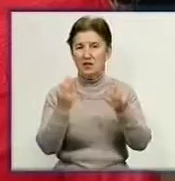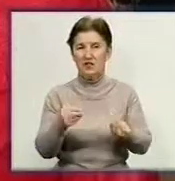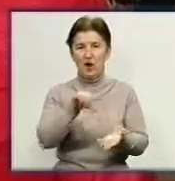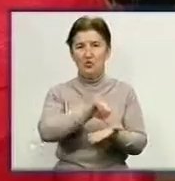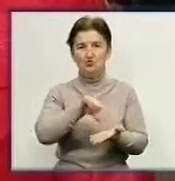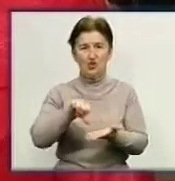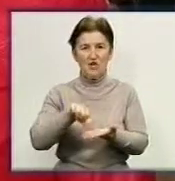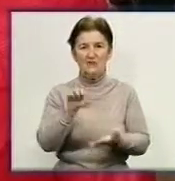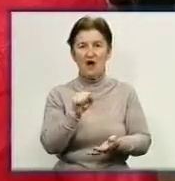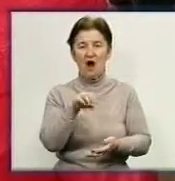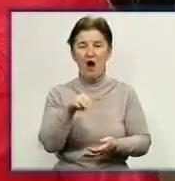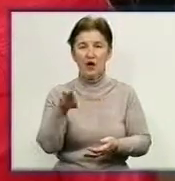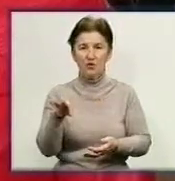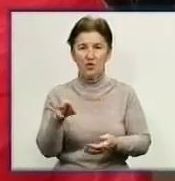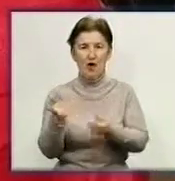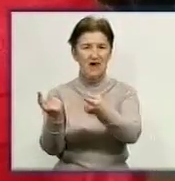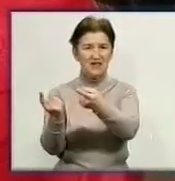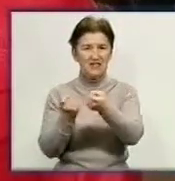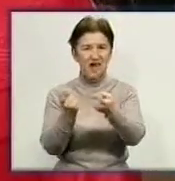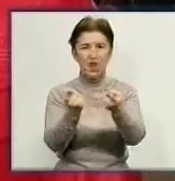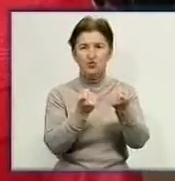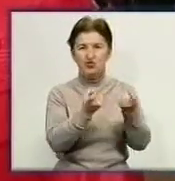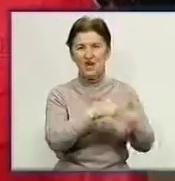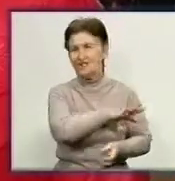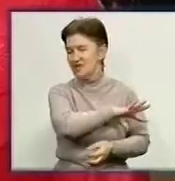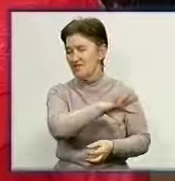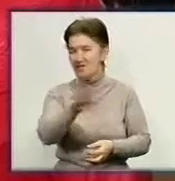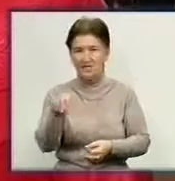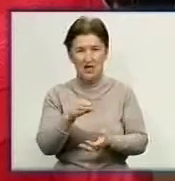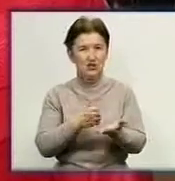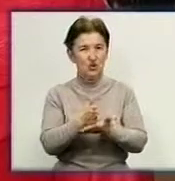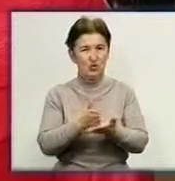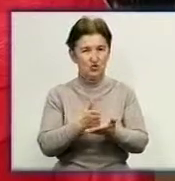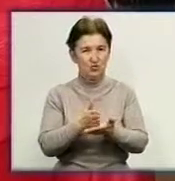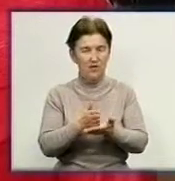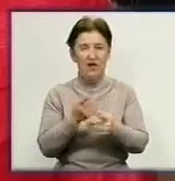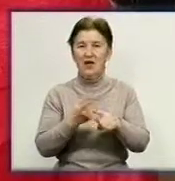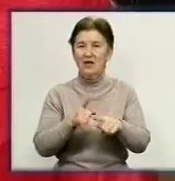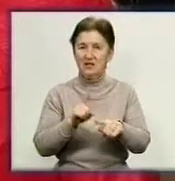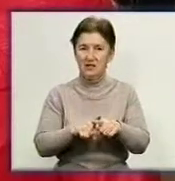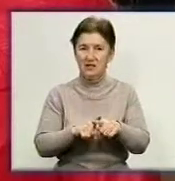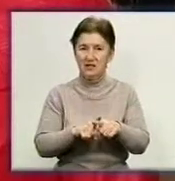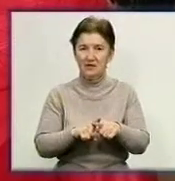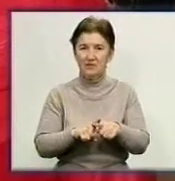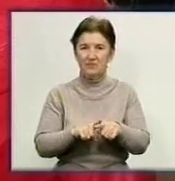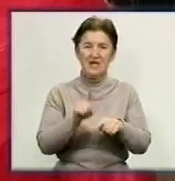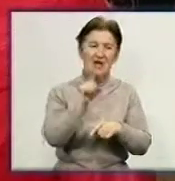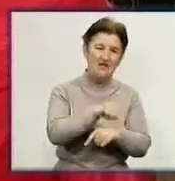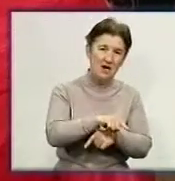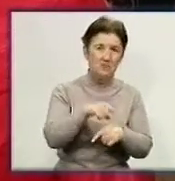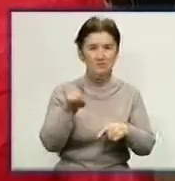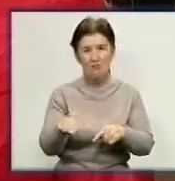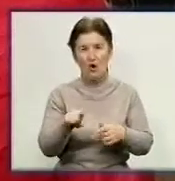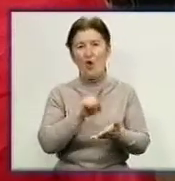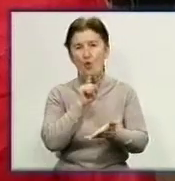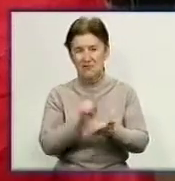АТО залучаються абсолютно всі служби, які тим чи іншим чином зобов